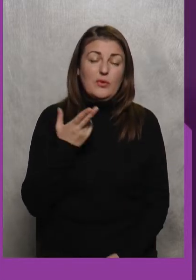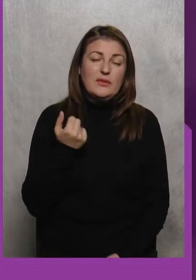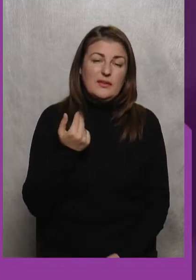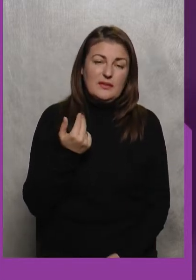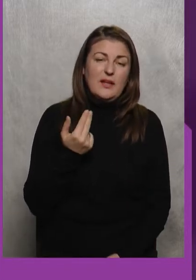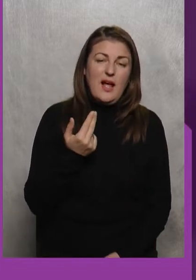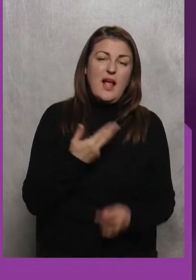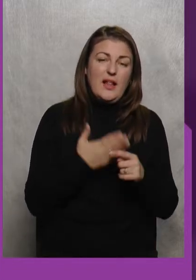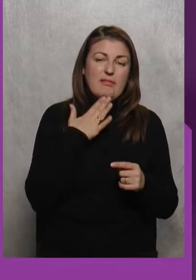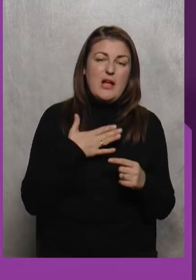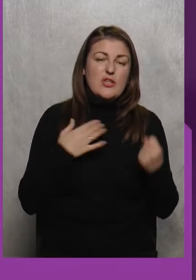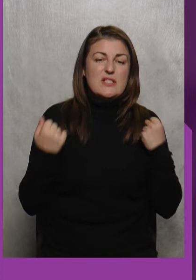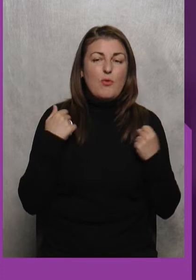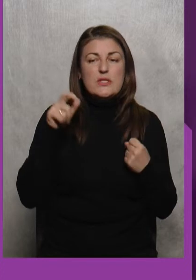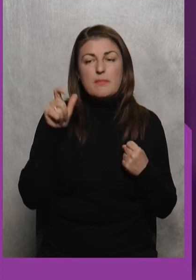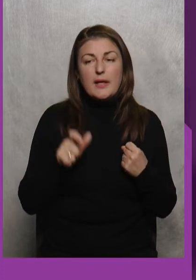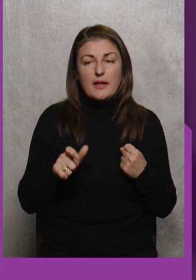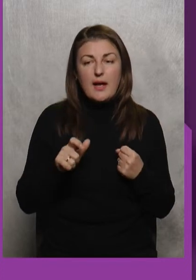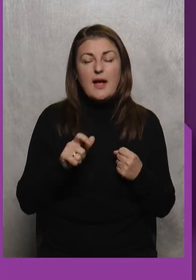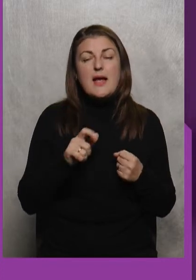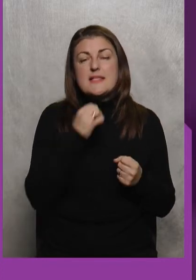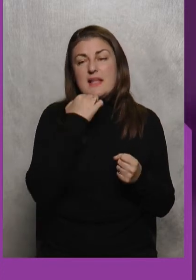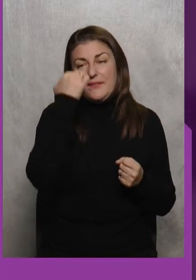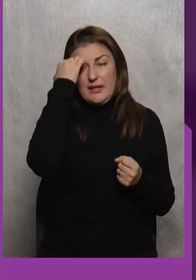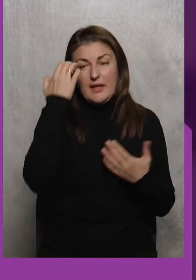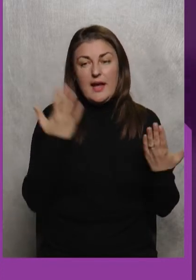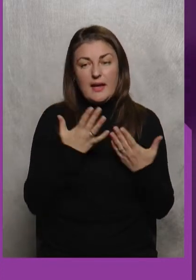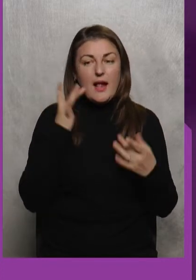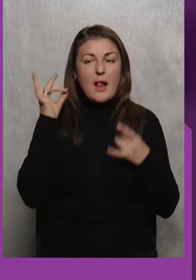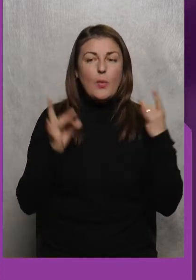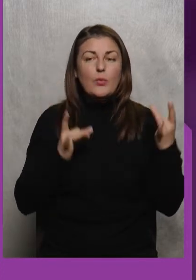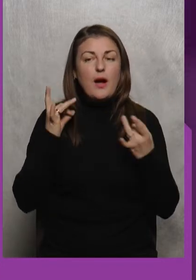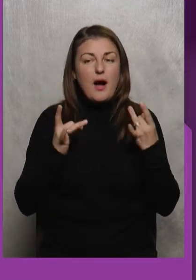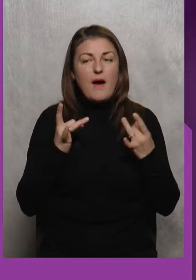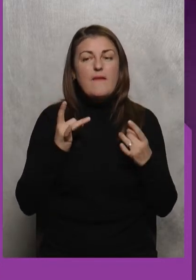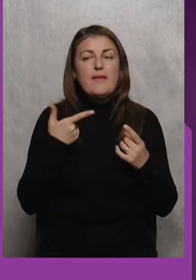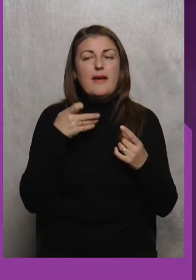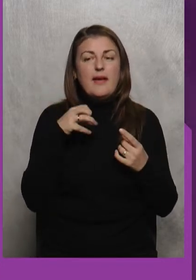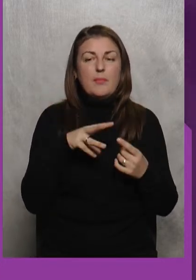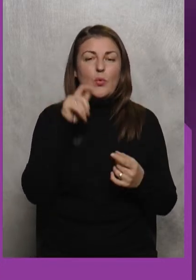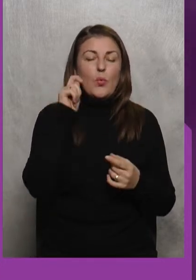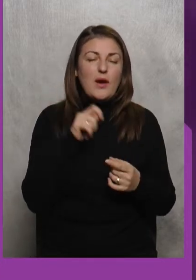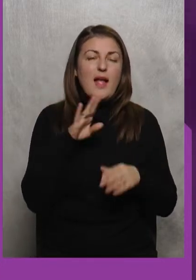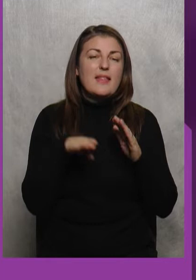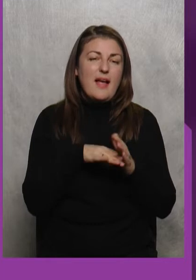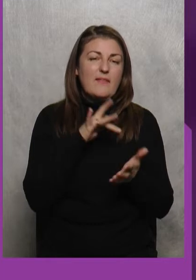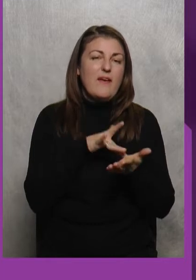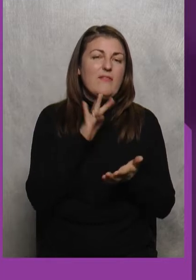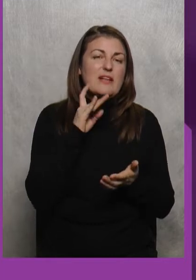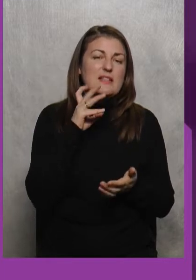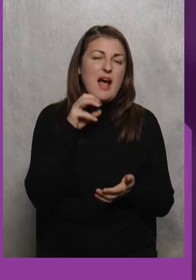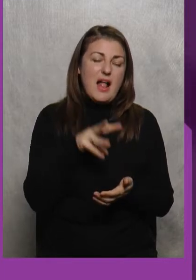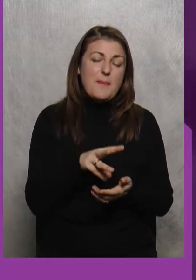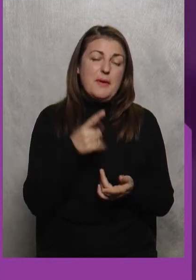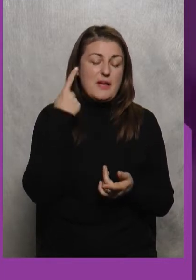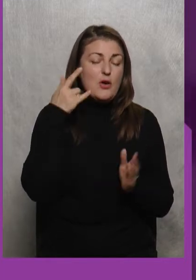Наша спортсменка Завдяки Які Луна Виїм України Над Версалем Ну я розумію